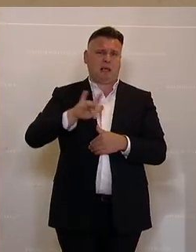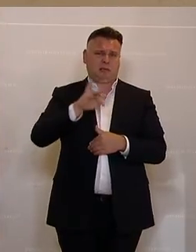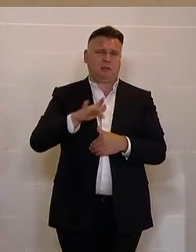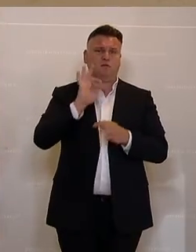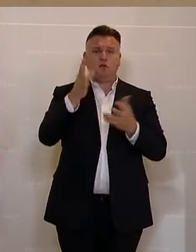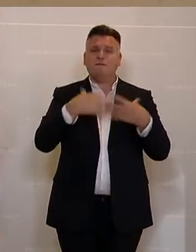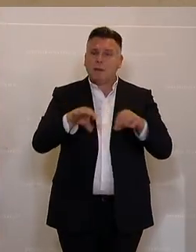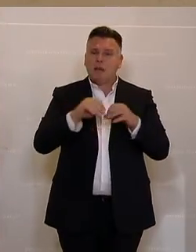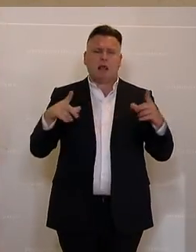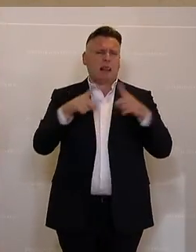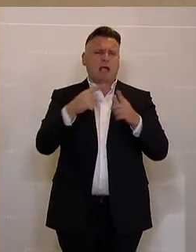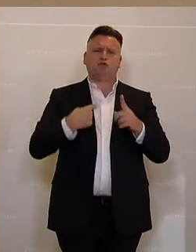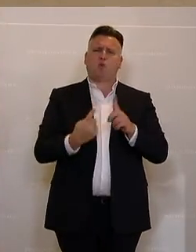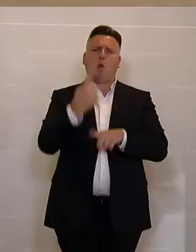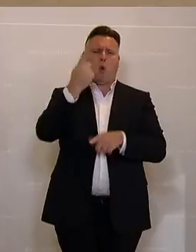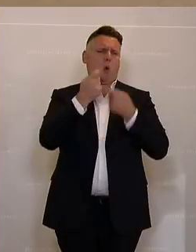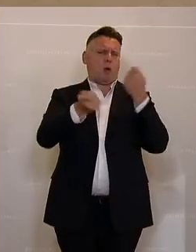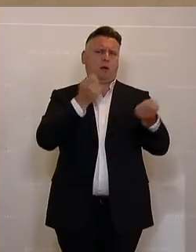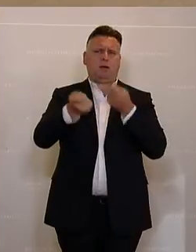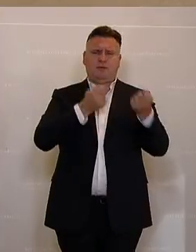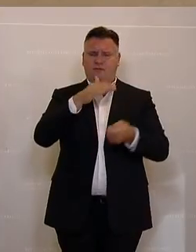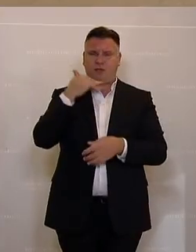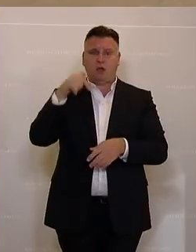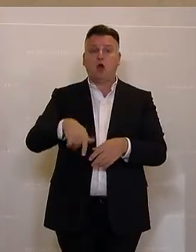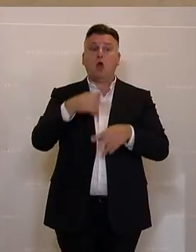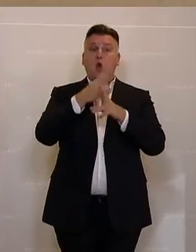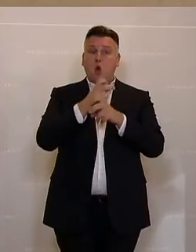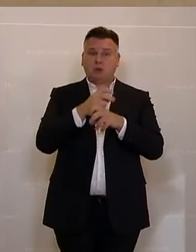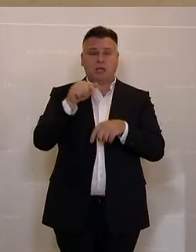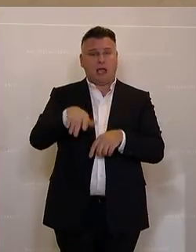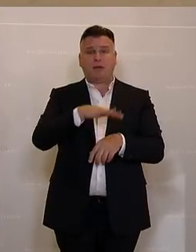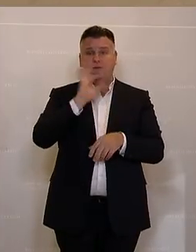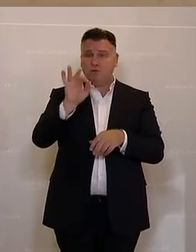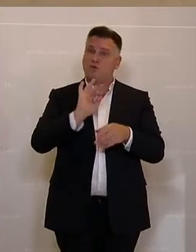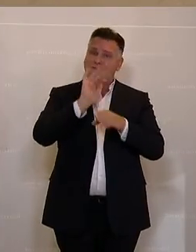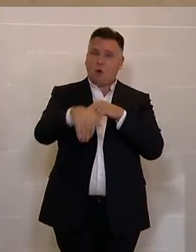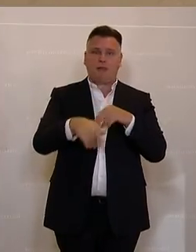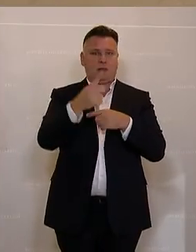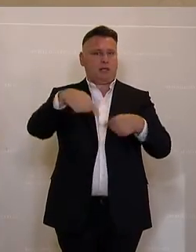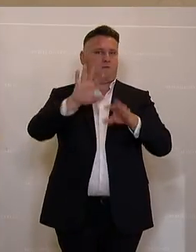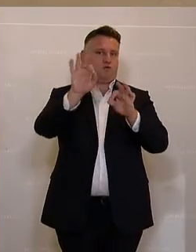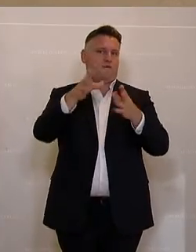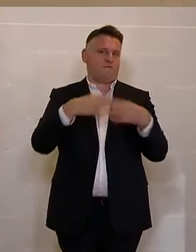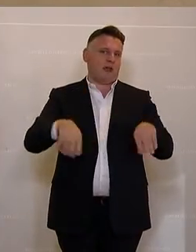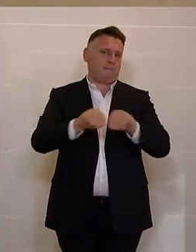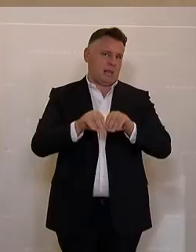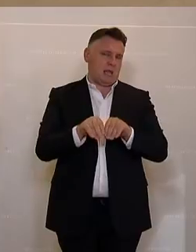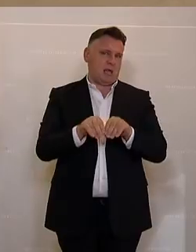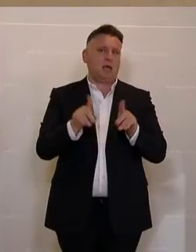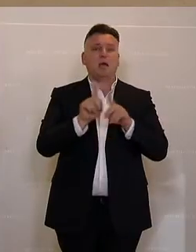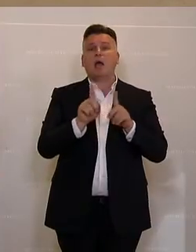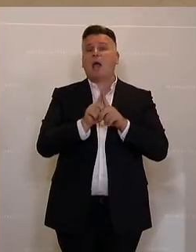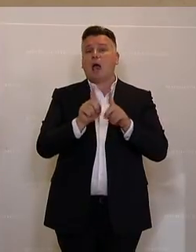Familienleistungen. Österreich ist ein Land der Familienfreundlichkeit. Österreich ist aber auch ein Land der